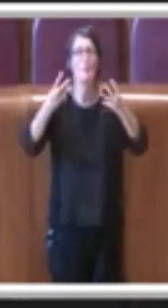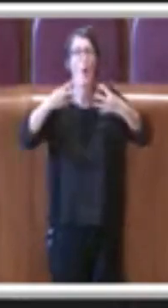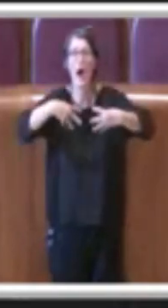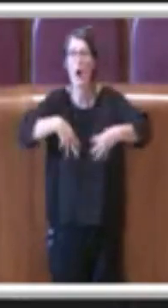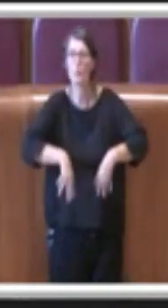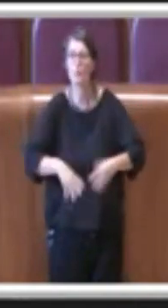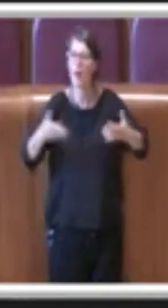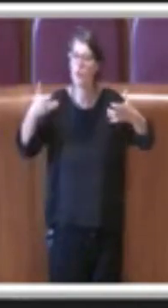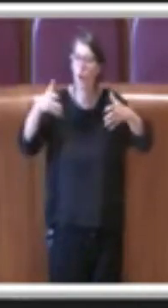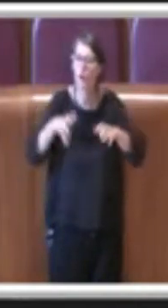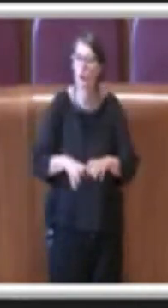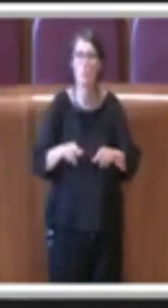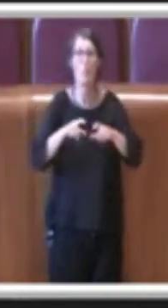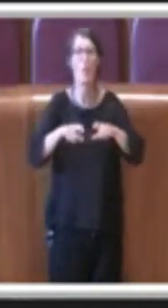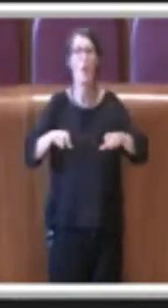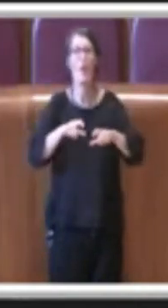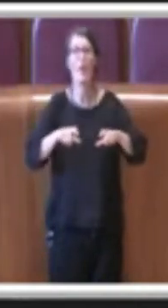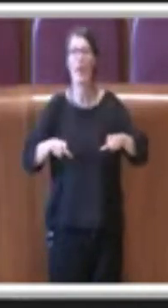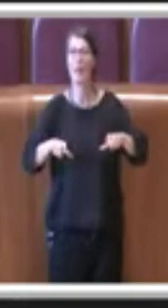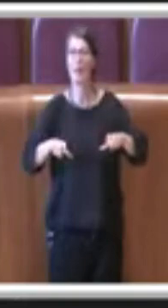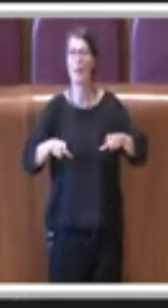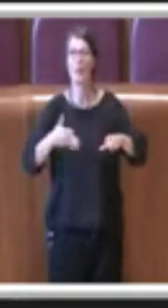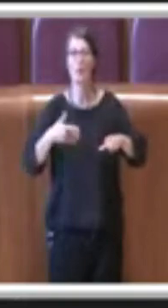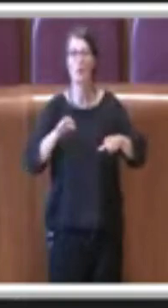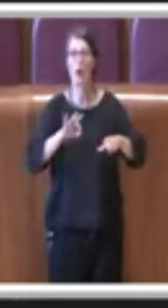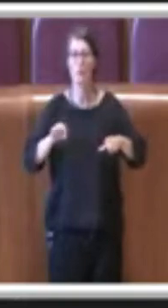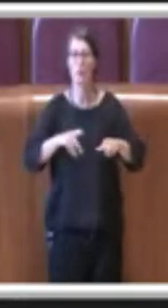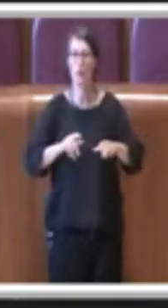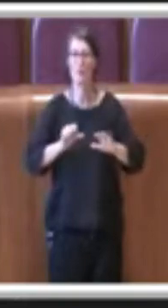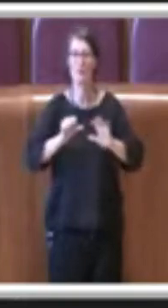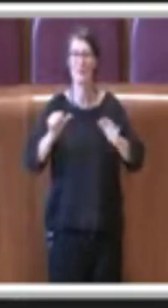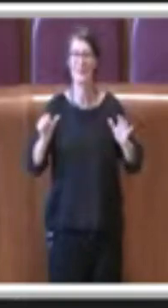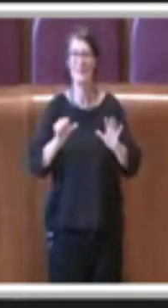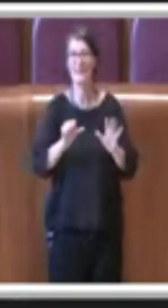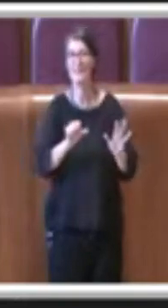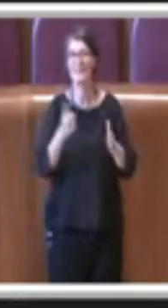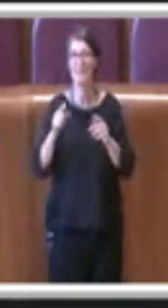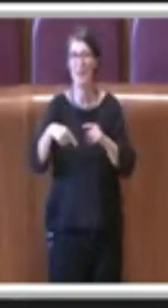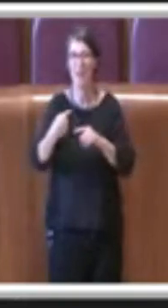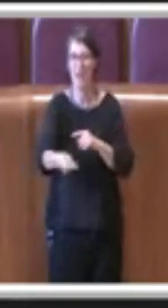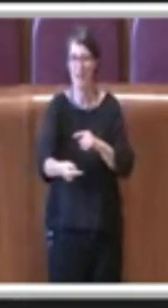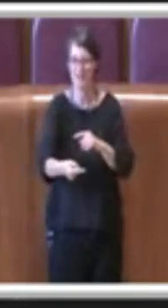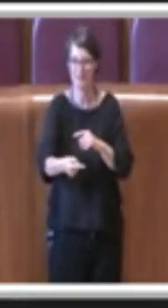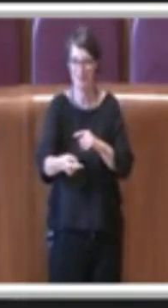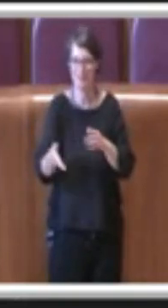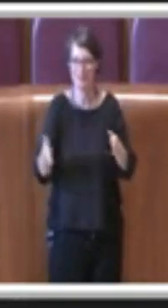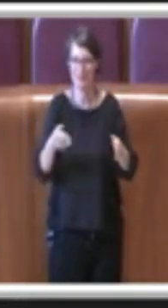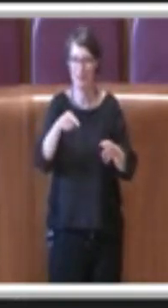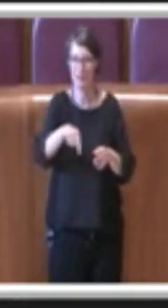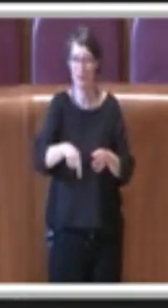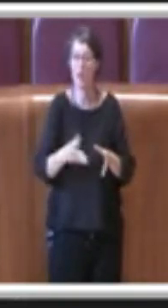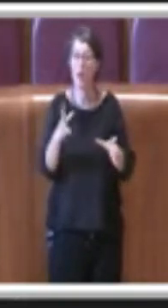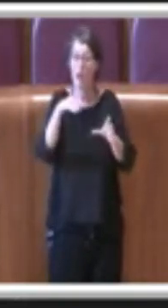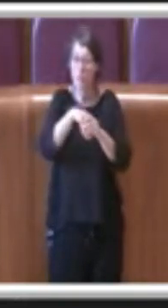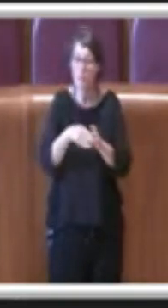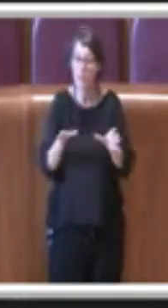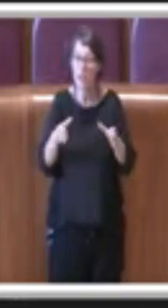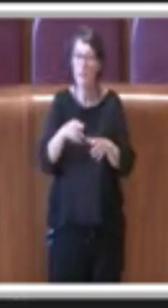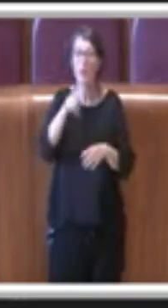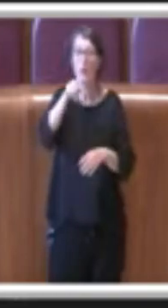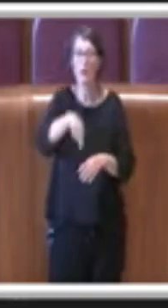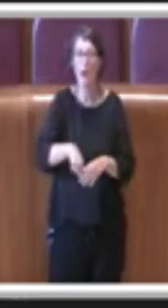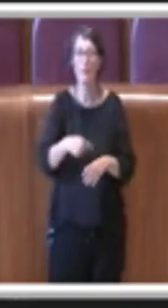secondo semestre e quindi tra questi abbiamo anche gli alberghi delle strutture recettive, a queste poi si